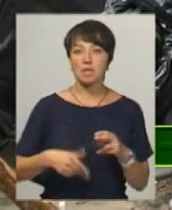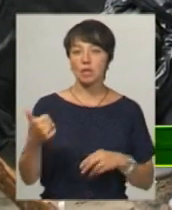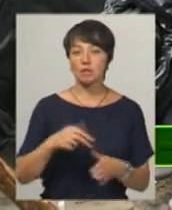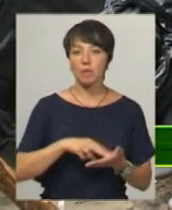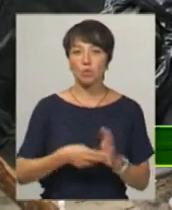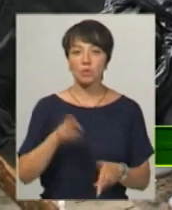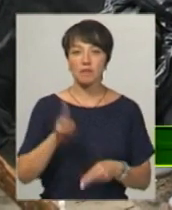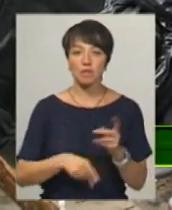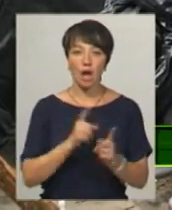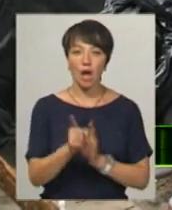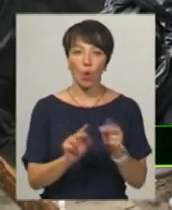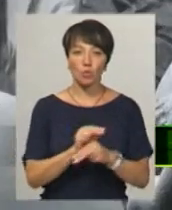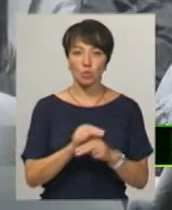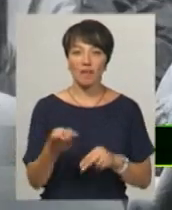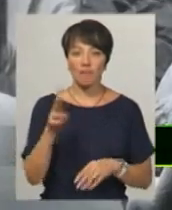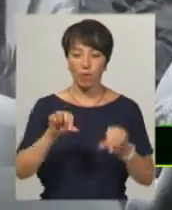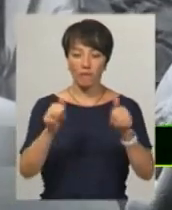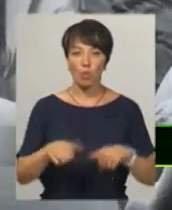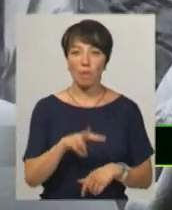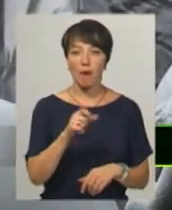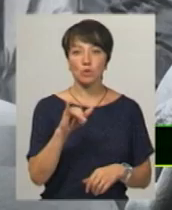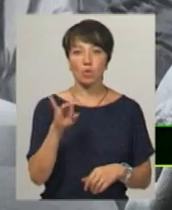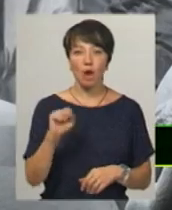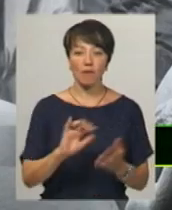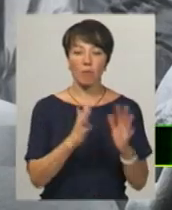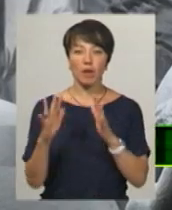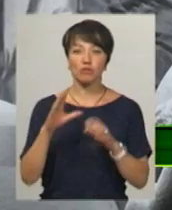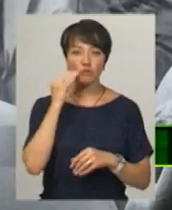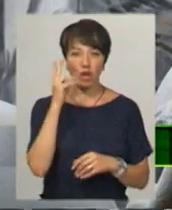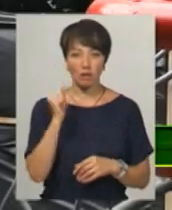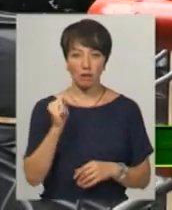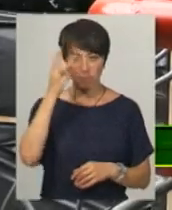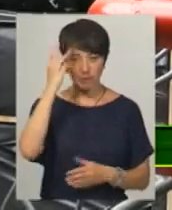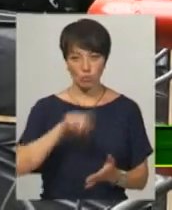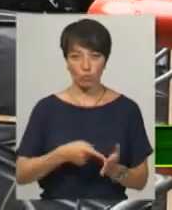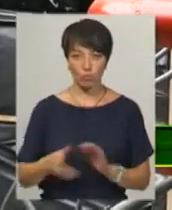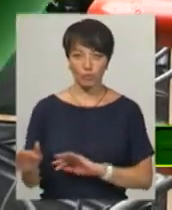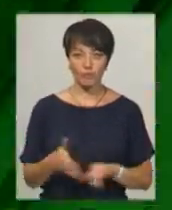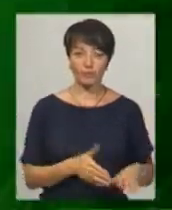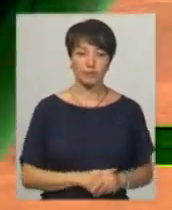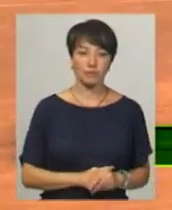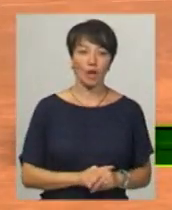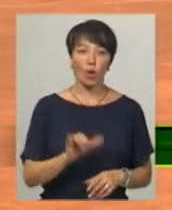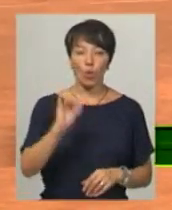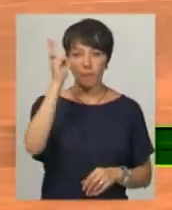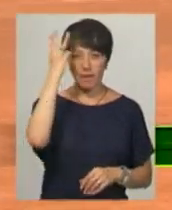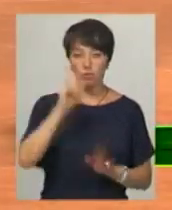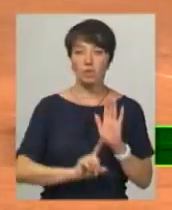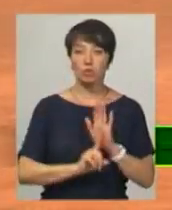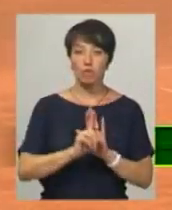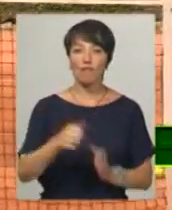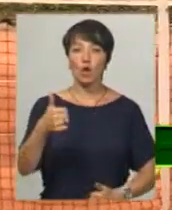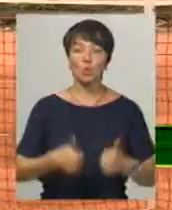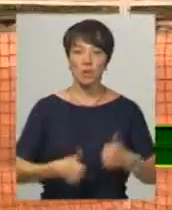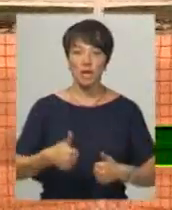планують завершити реконструкцію двох фігур Миколи Мазура у сквері Шевченка, що в обласному центрі. У Хмельницькому стартував